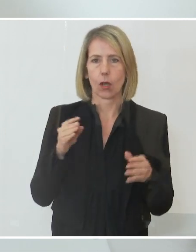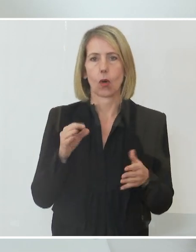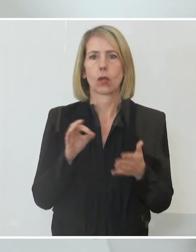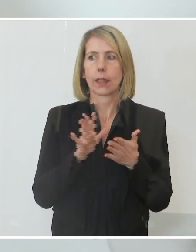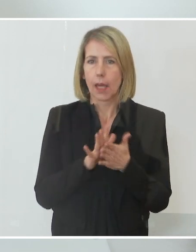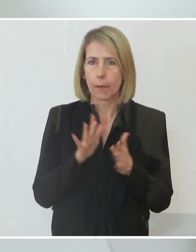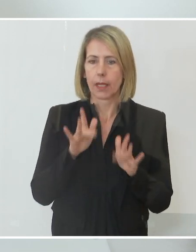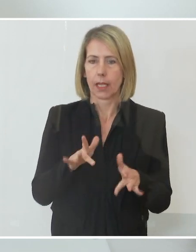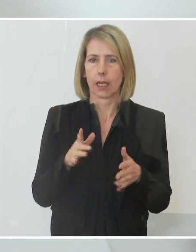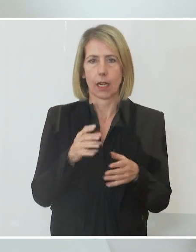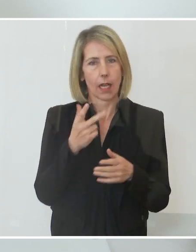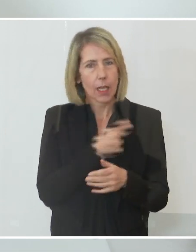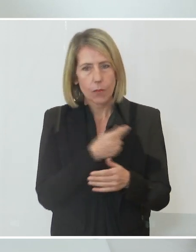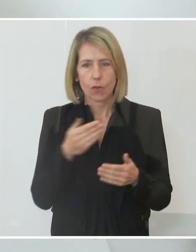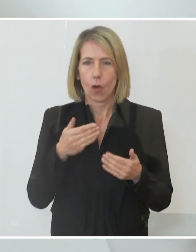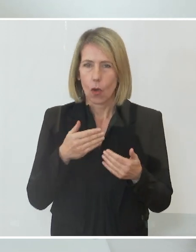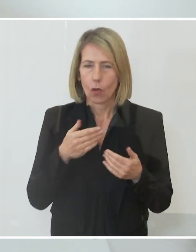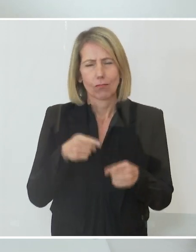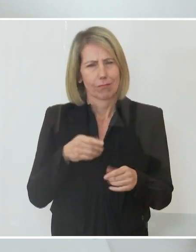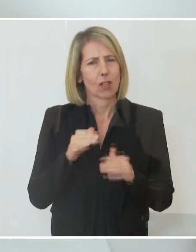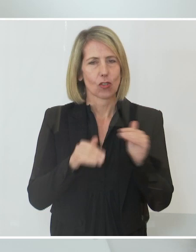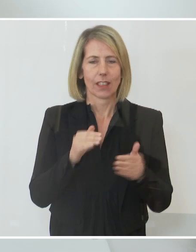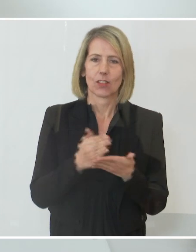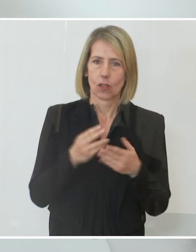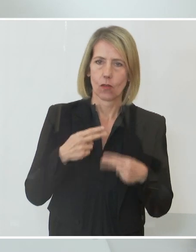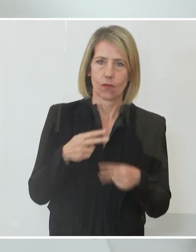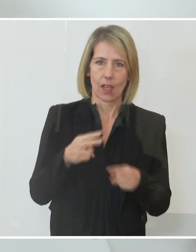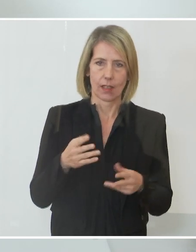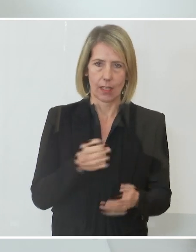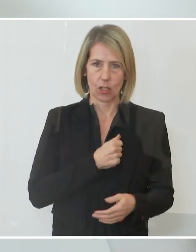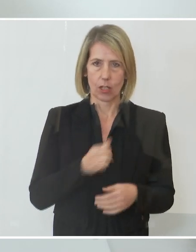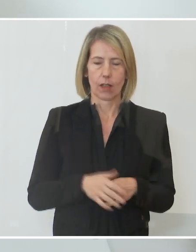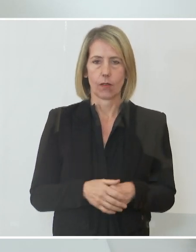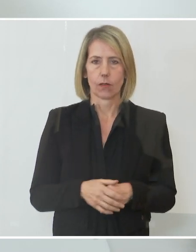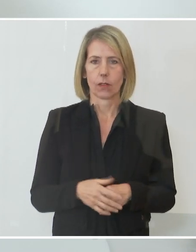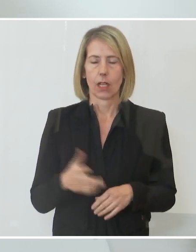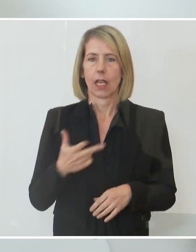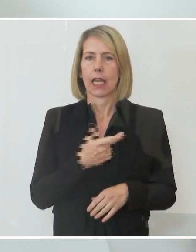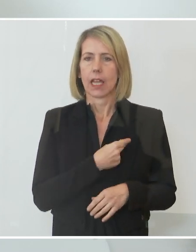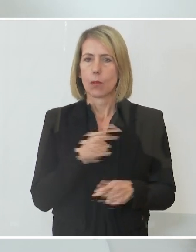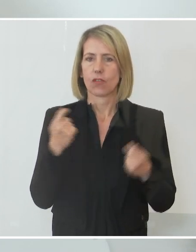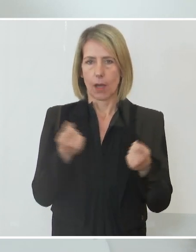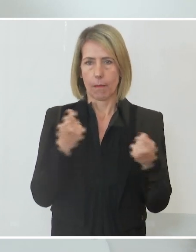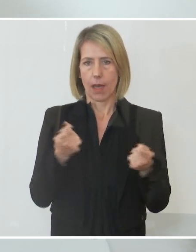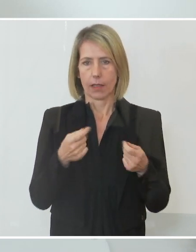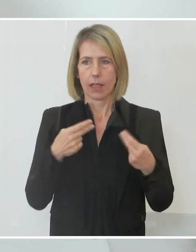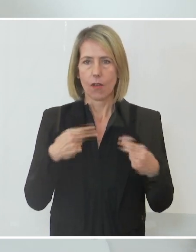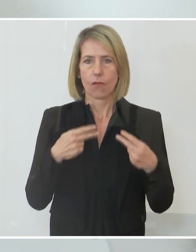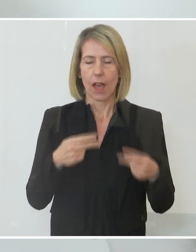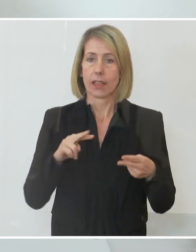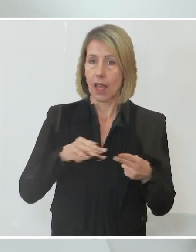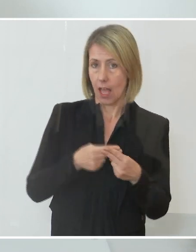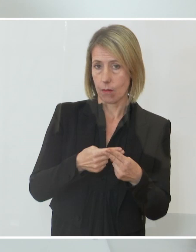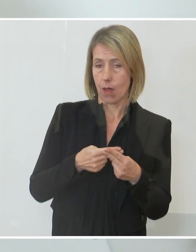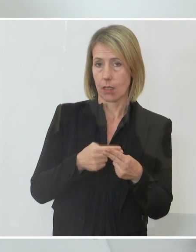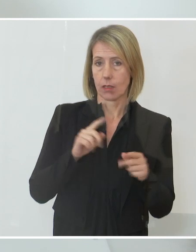sind wir einen wichtigen Schritt weitergekommen. Wir werden auch die Impfkampagne weiter anpassen. Das passiert